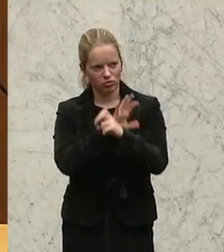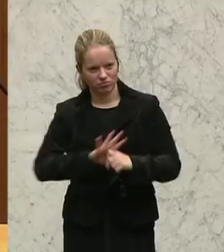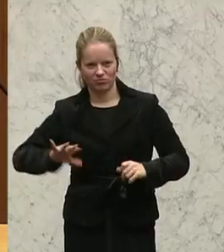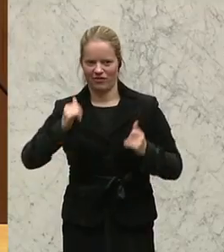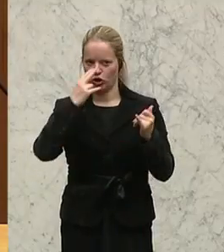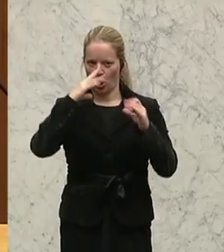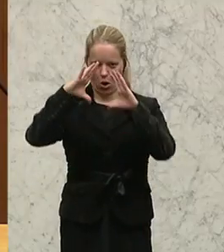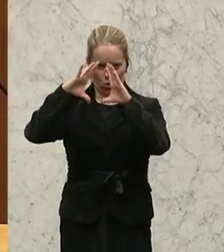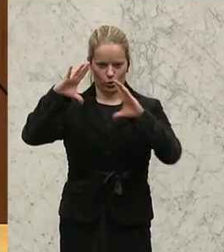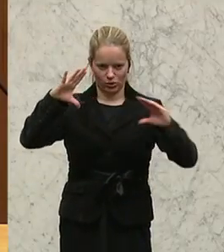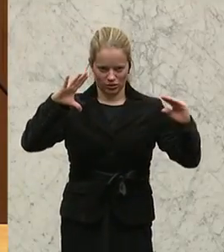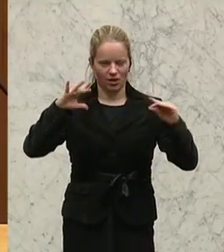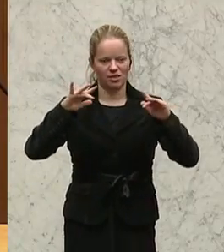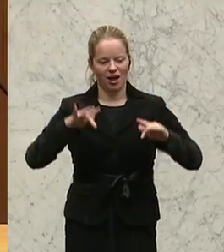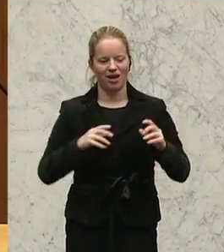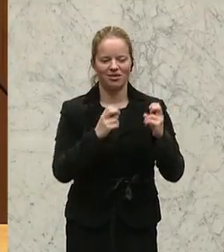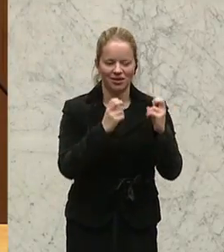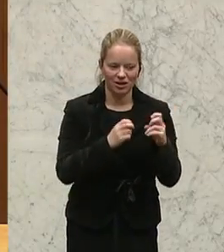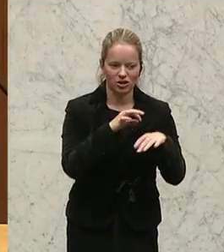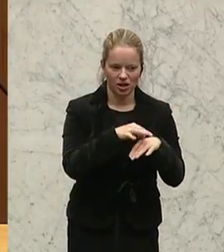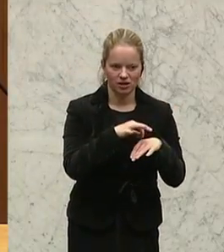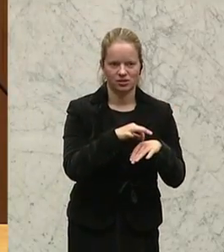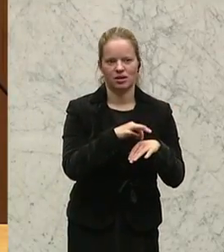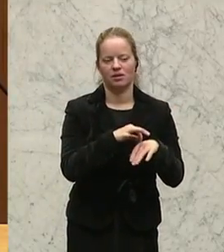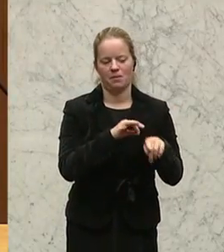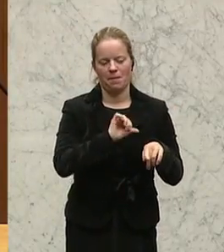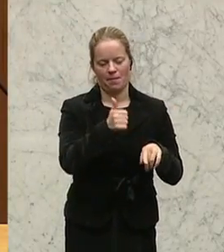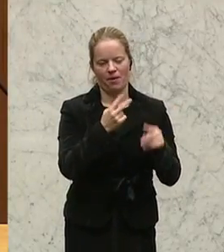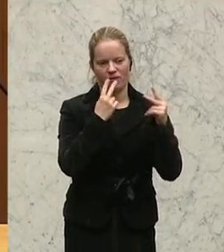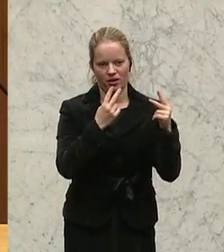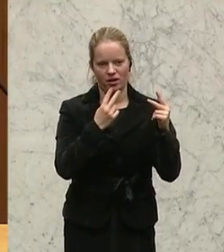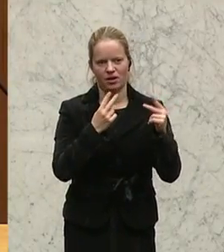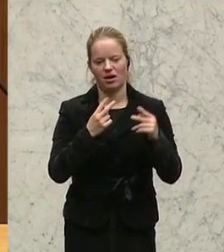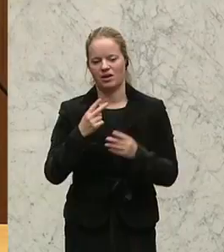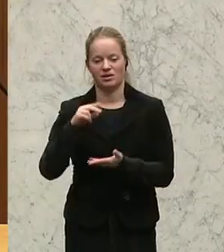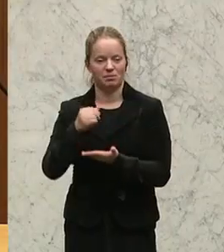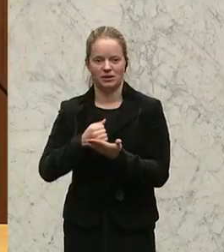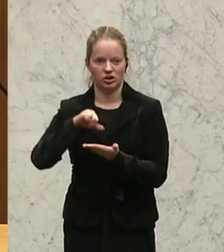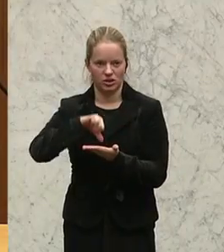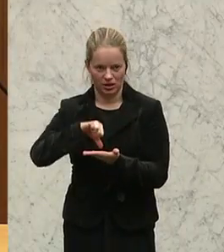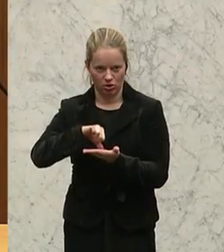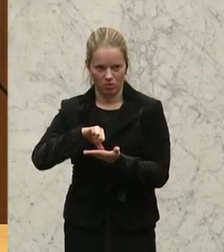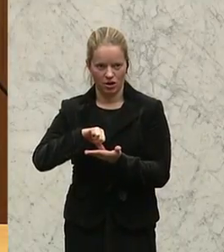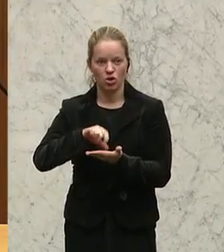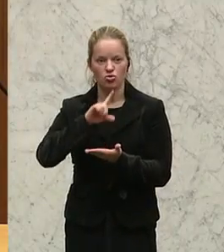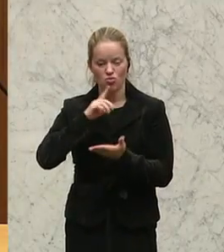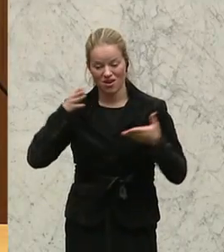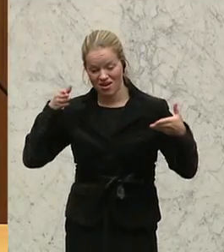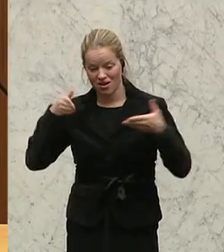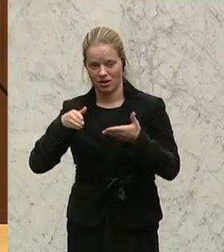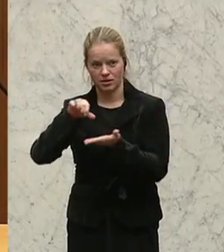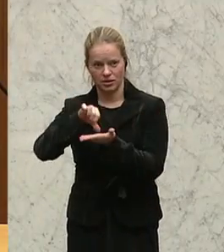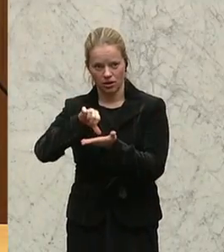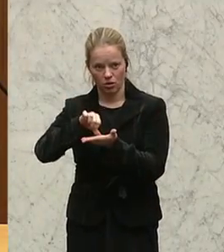medizinische Zentren vorgezogen werden. Die Forcierung derartiger Zentren zu Lasten der noch